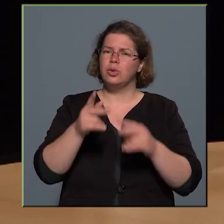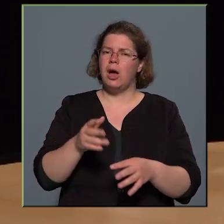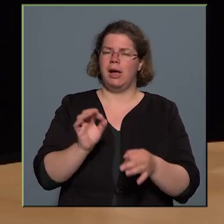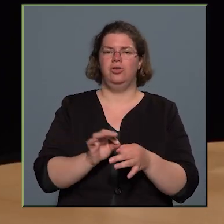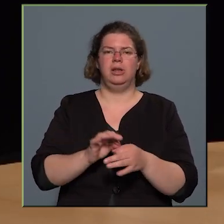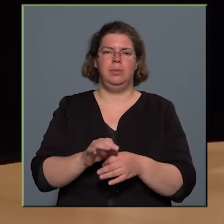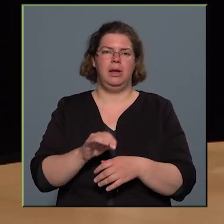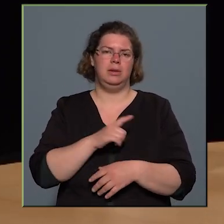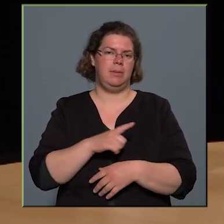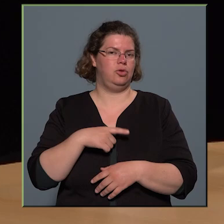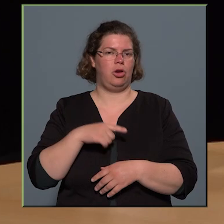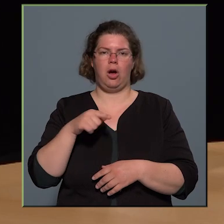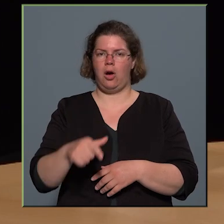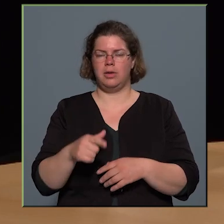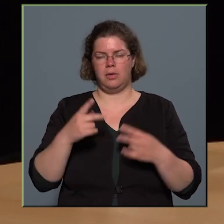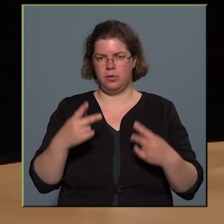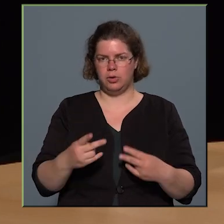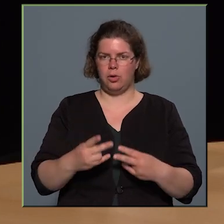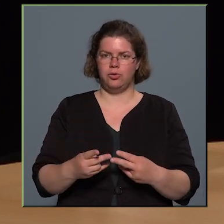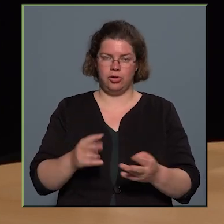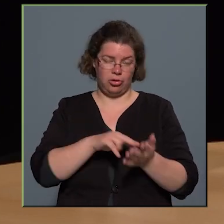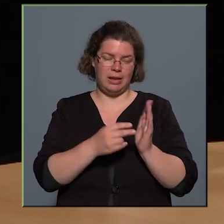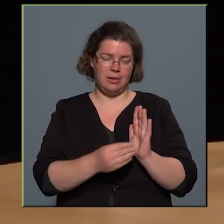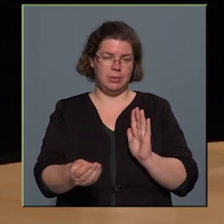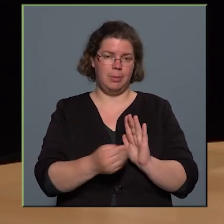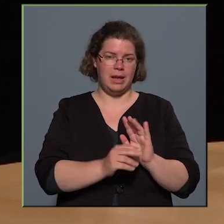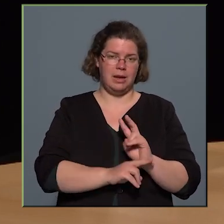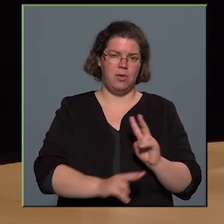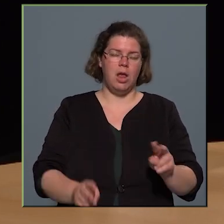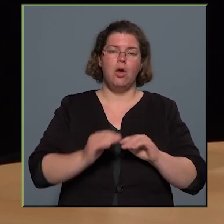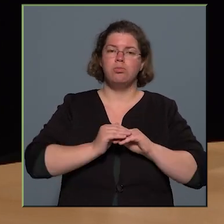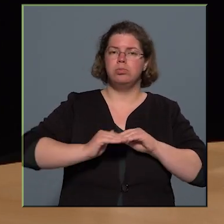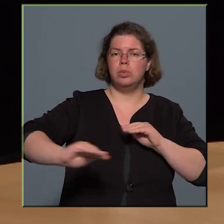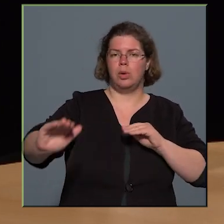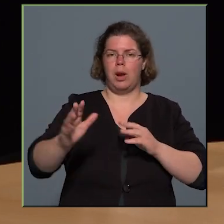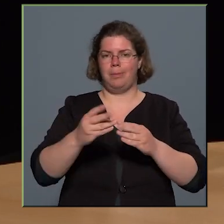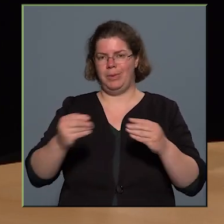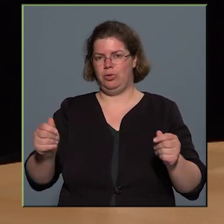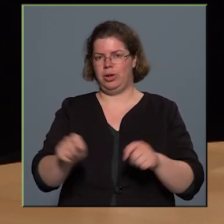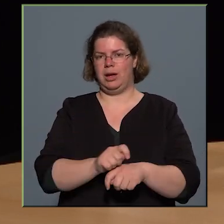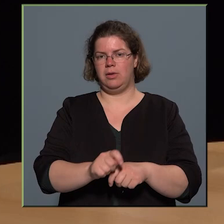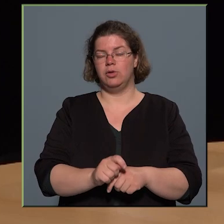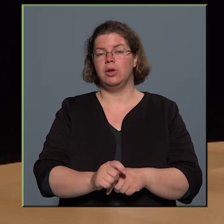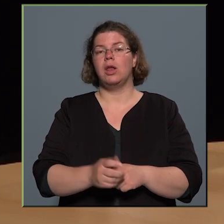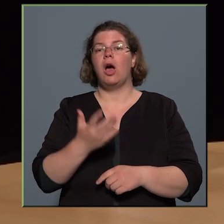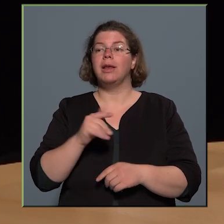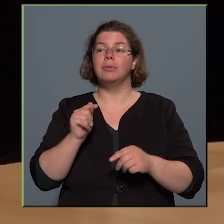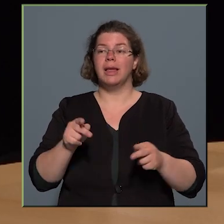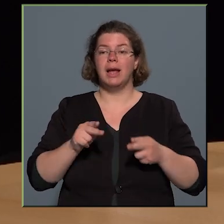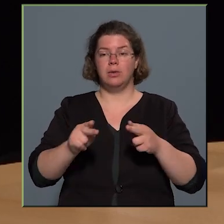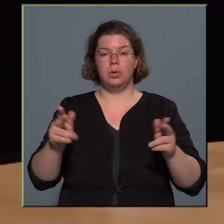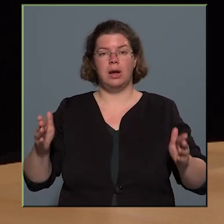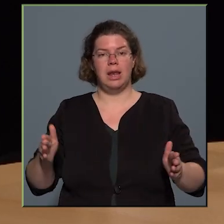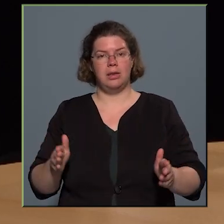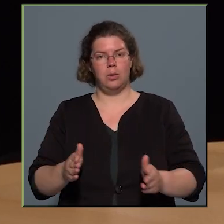fontos, és szintén szerepel egyébként a stratégiai tervben, hogy a burkolat minősége javuljon, hanem az, hogy ezek az utak leszűküljenek,